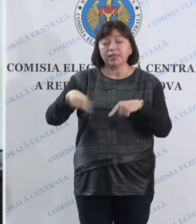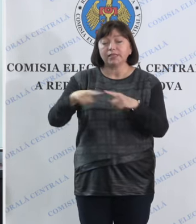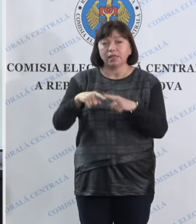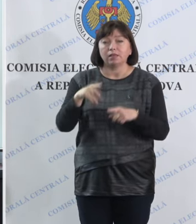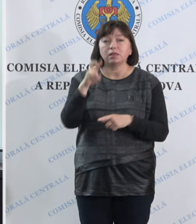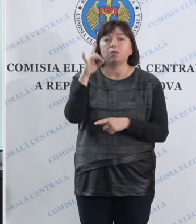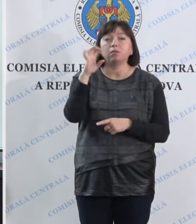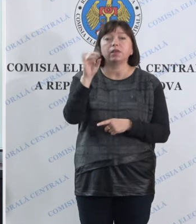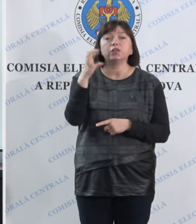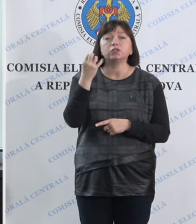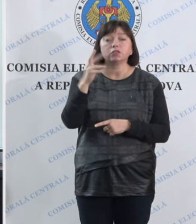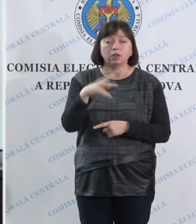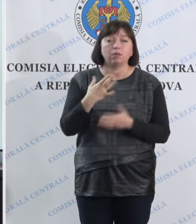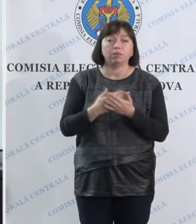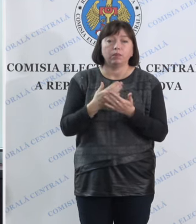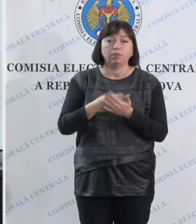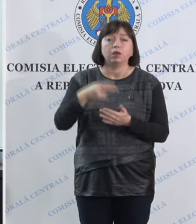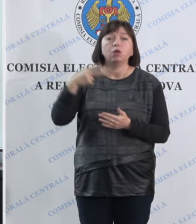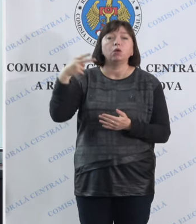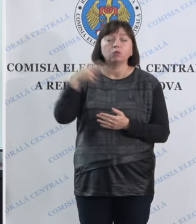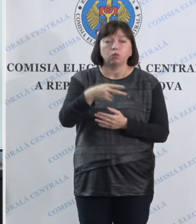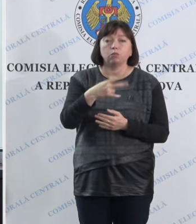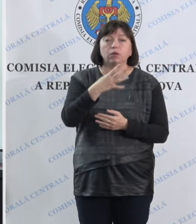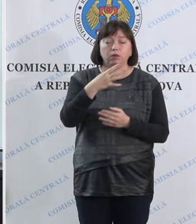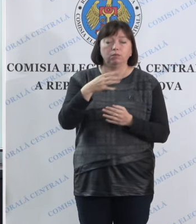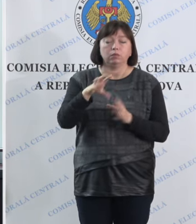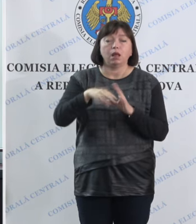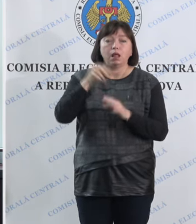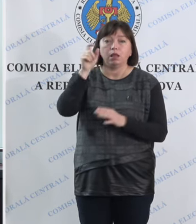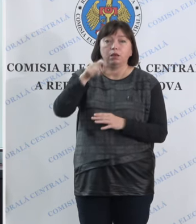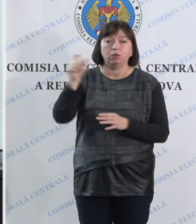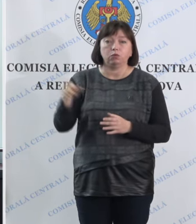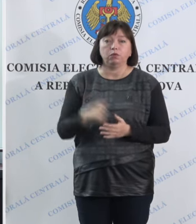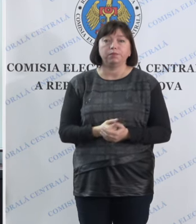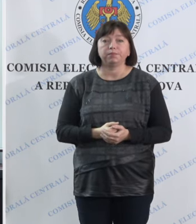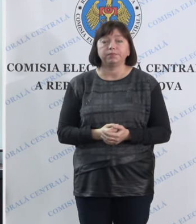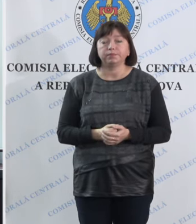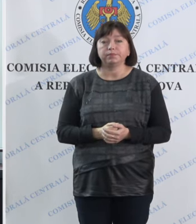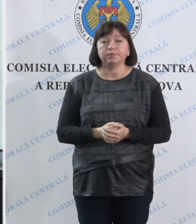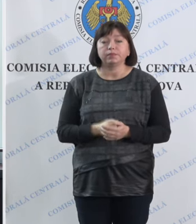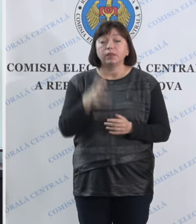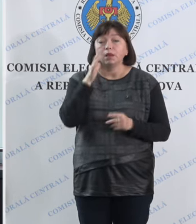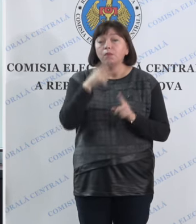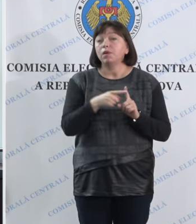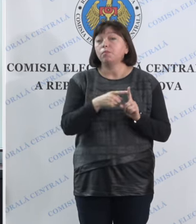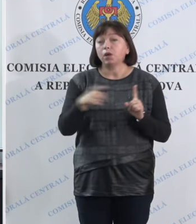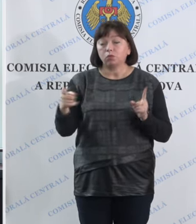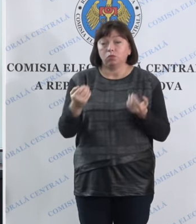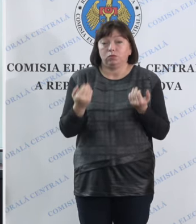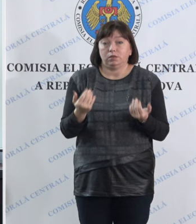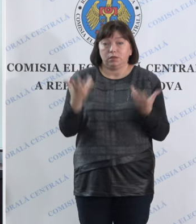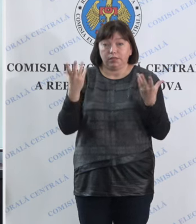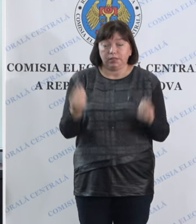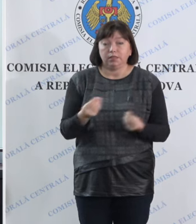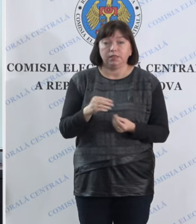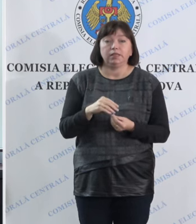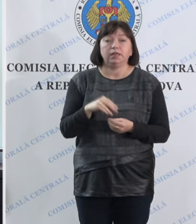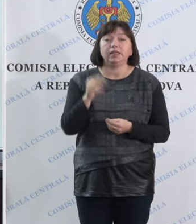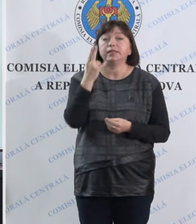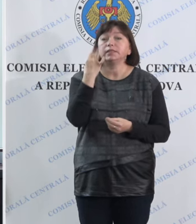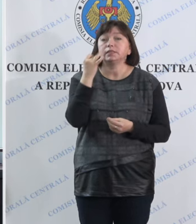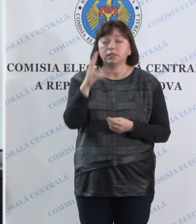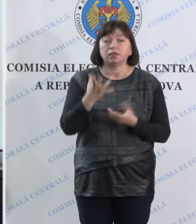Brescia, circa 2.400 de alegători. Pe parcursul zilei de astăzi, CEC a